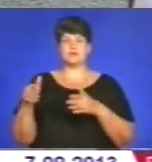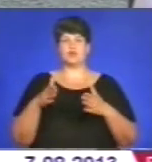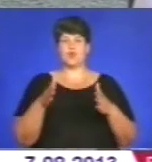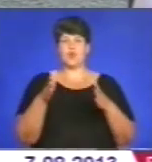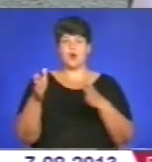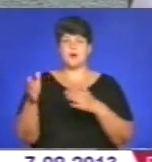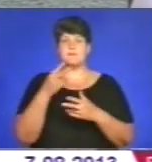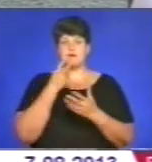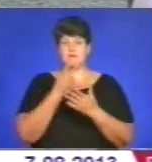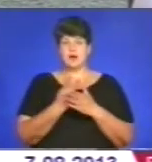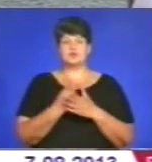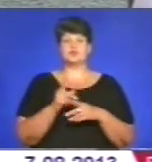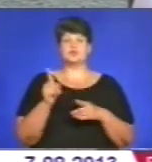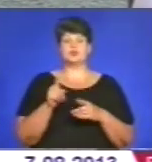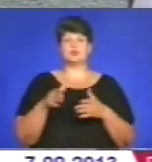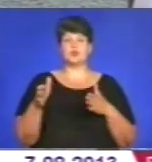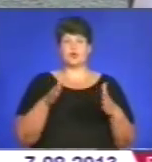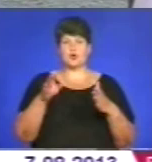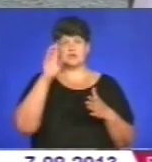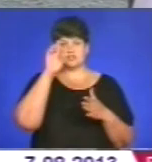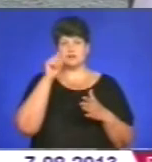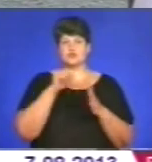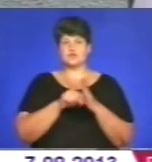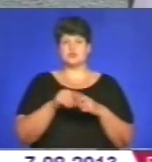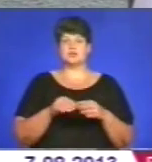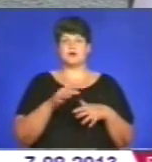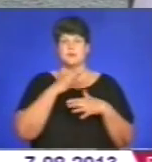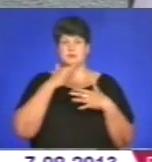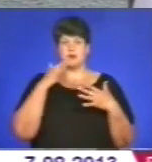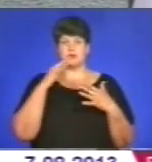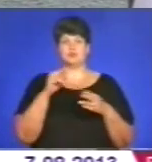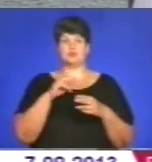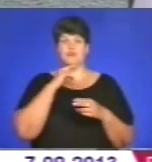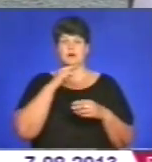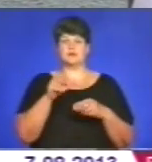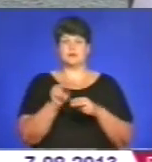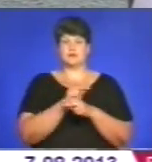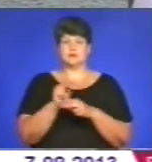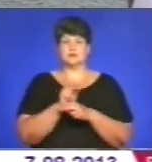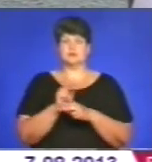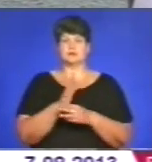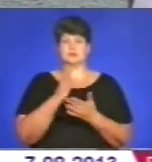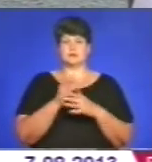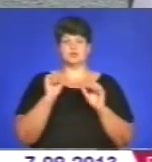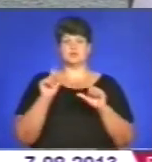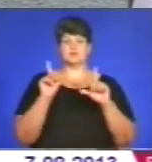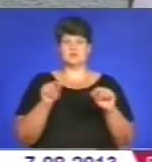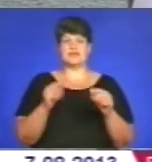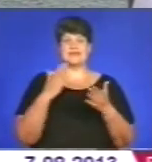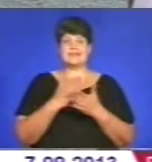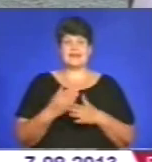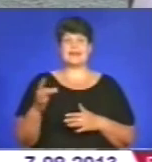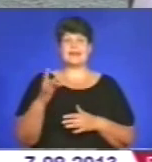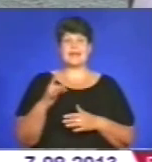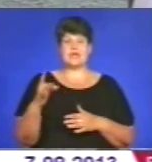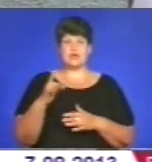якщо зараз ми на дороги державного значення уваги більше приділяємо, ремонтуємо їх, можливо, є можливість проїхати. Є регіони, є,